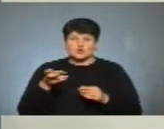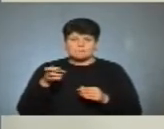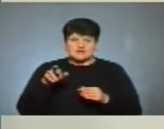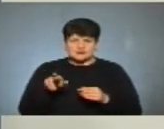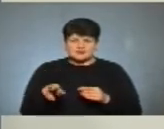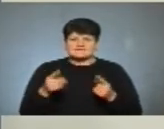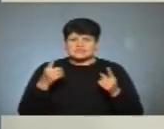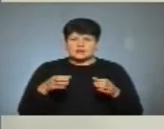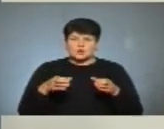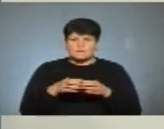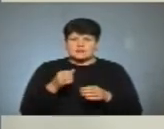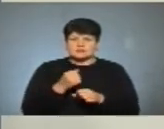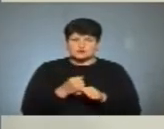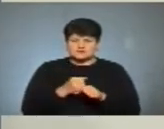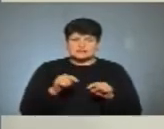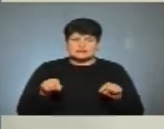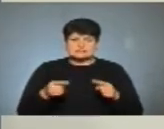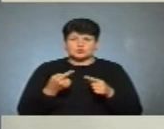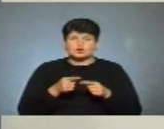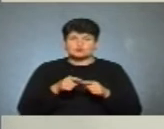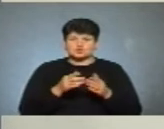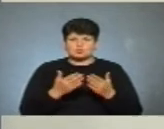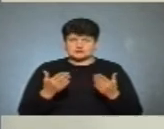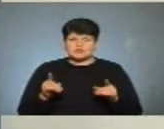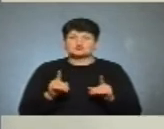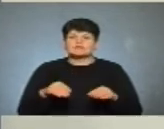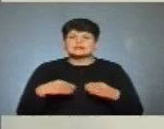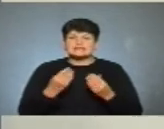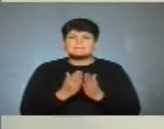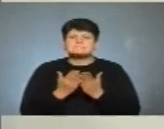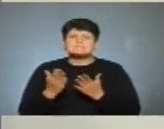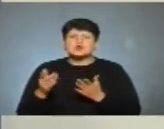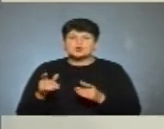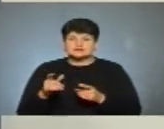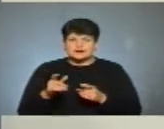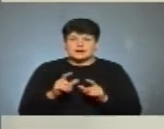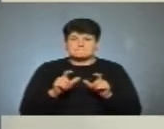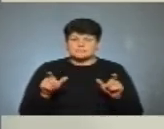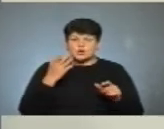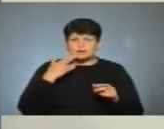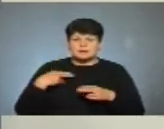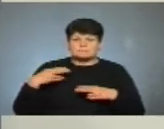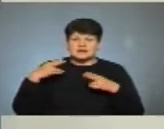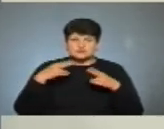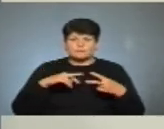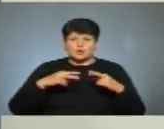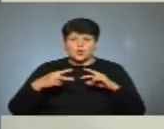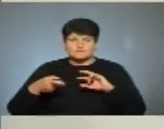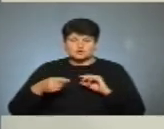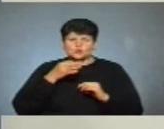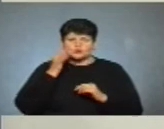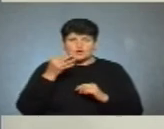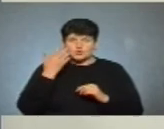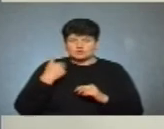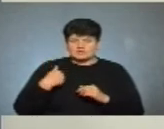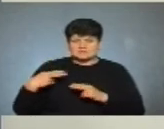Велика команда працювала на створенням цього музею. Що він дав бібліотекам, коли ми приїжджаємо по обміну досвіду, чи приїжджають